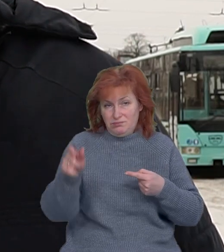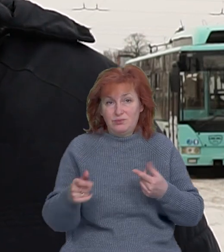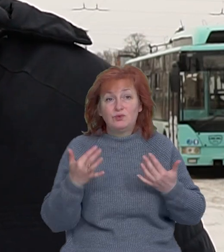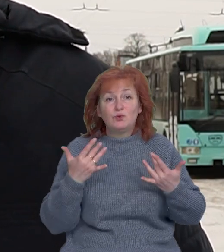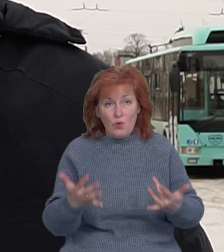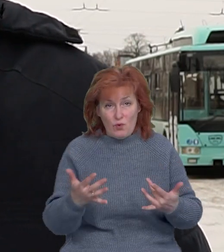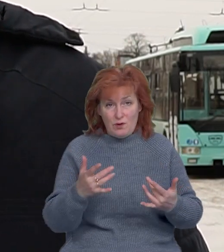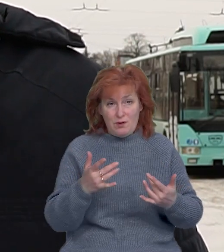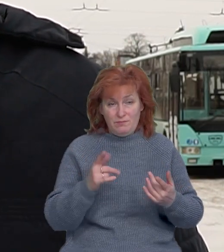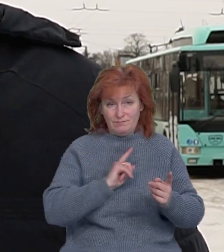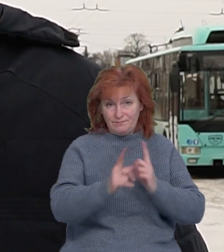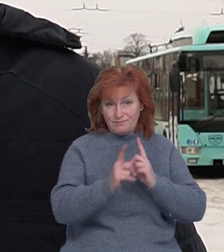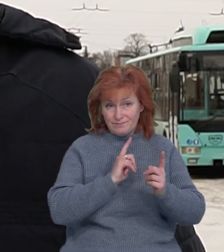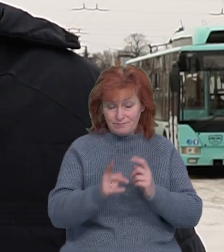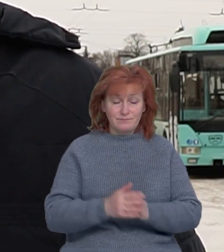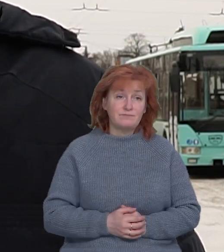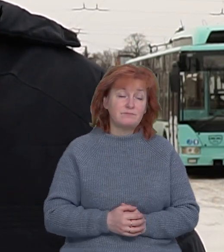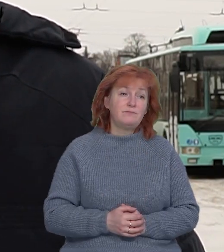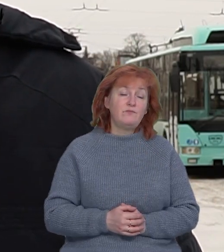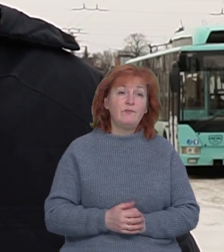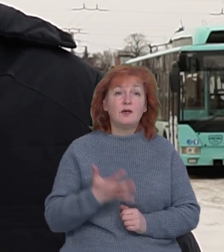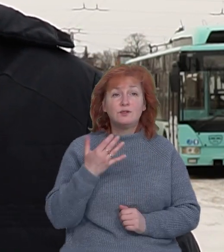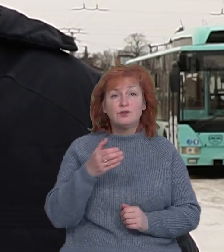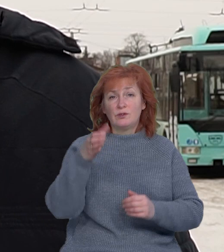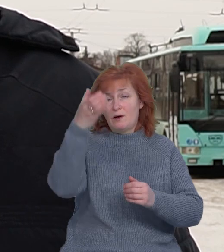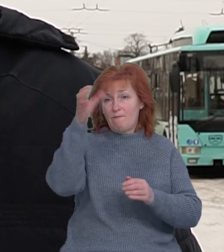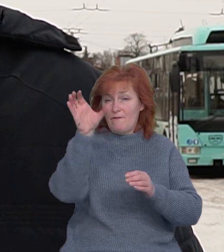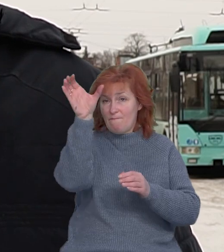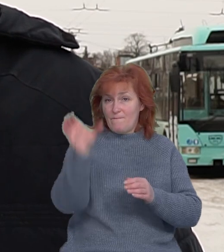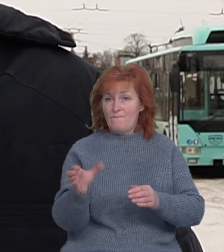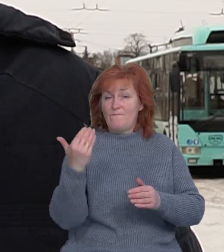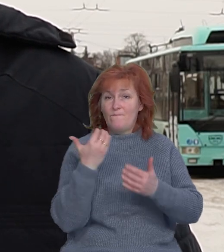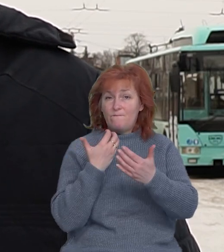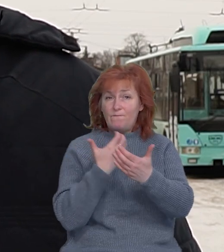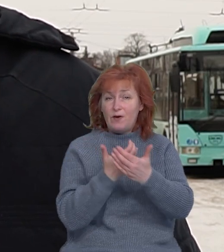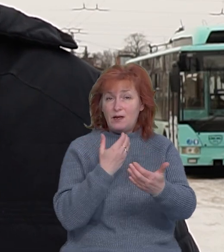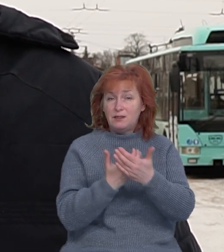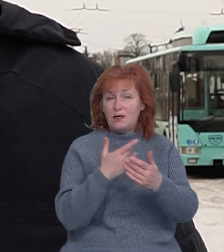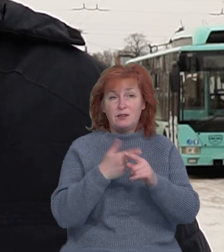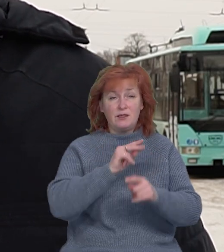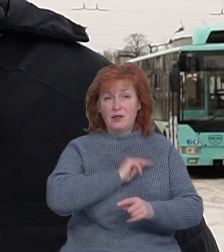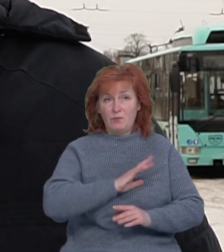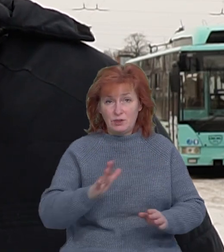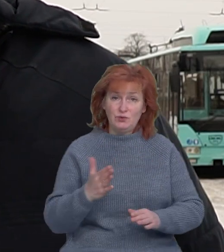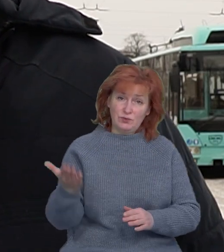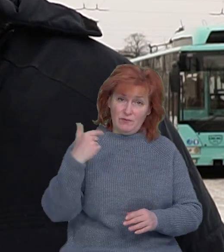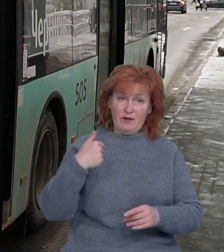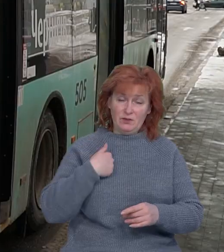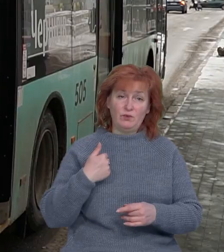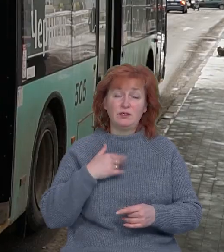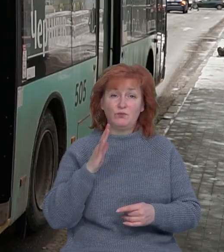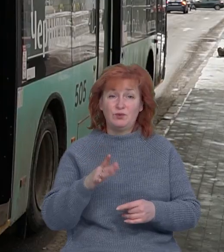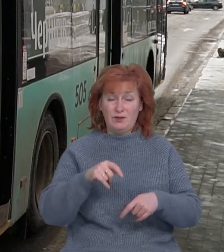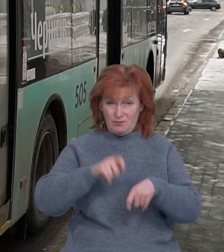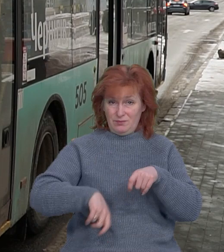схема є, що вони кажуть, валідатори не працюють, підходьте до нас, у нас буде і дешевше, і зручніше.